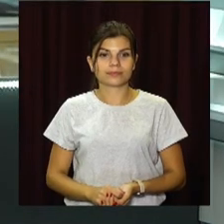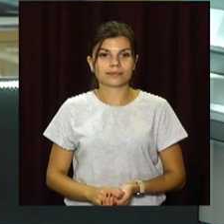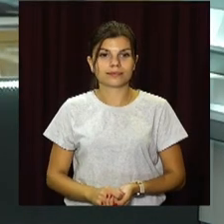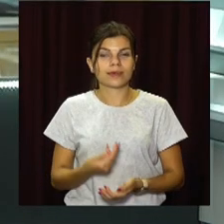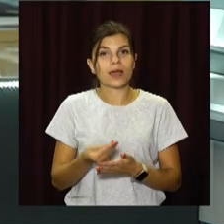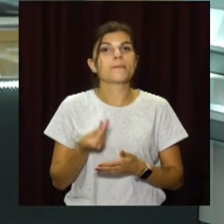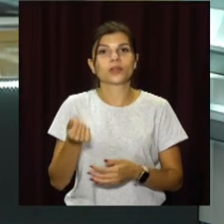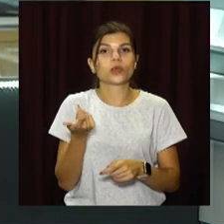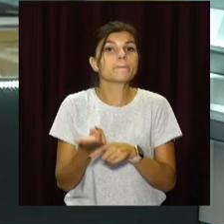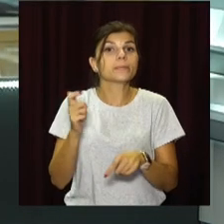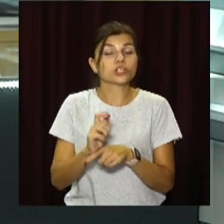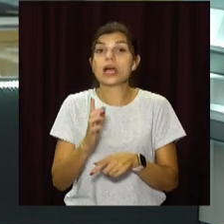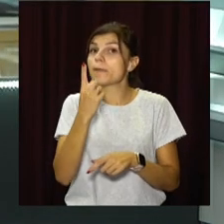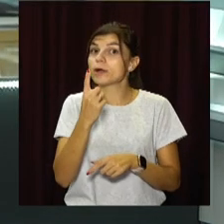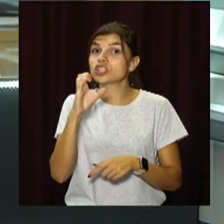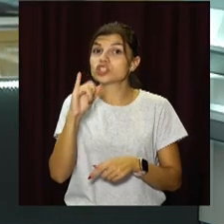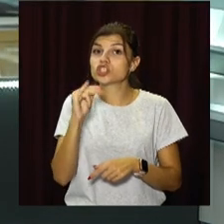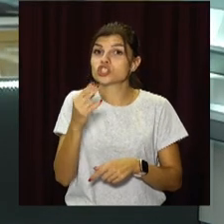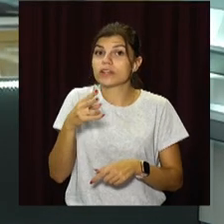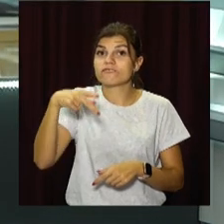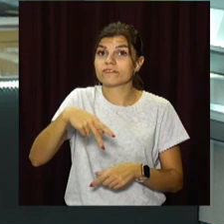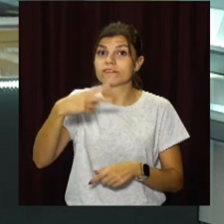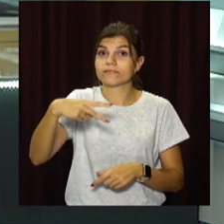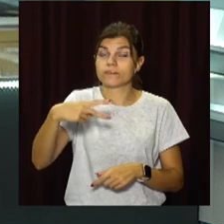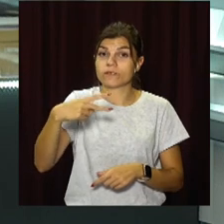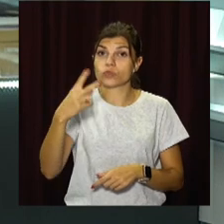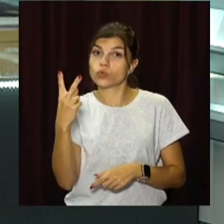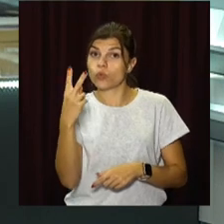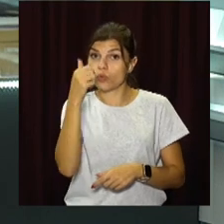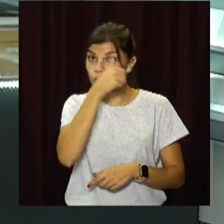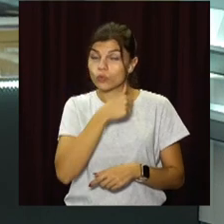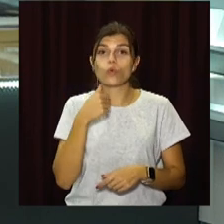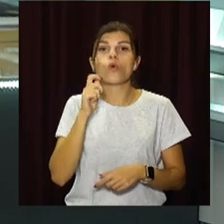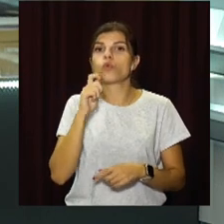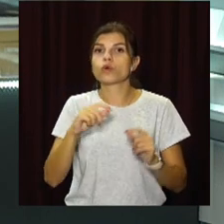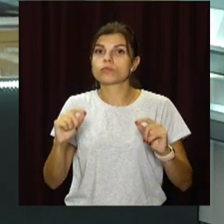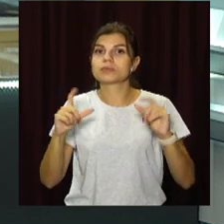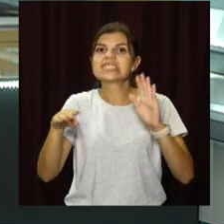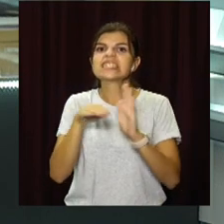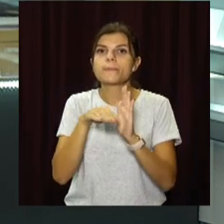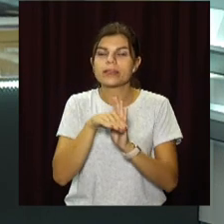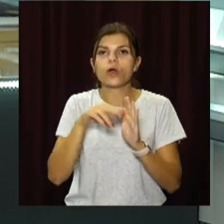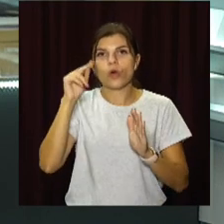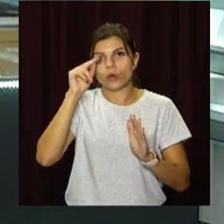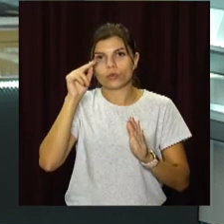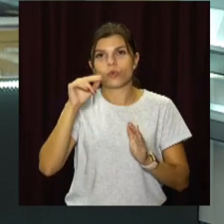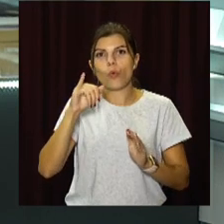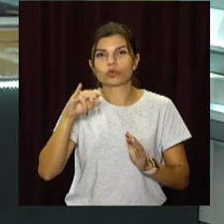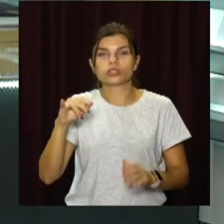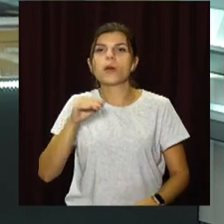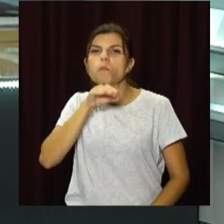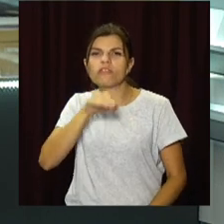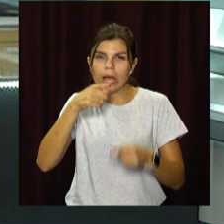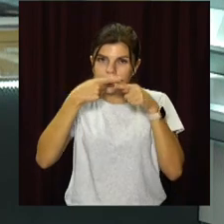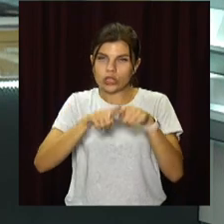Платитимуть більше. З 1 січня 2022 року в Україні зростуть стипендії учнів закладів професійно